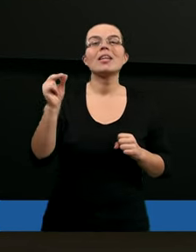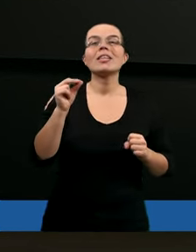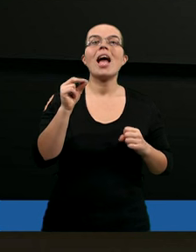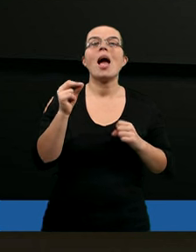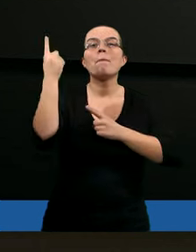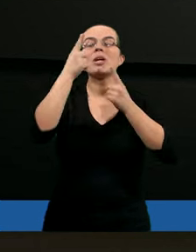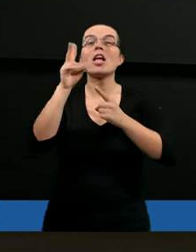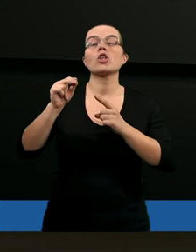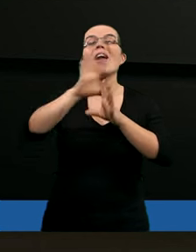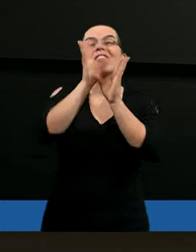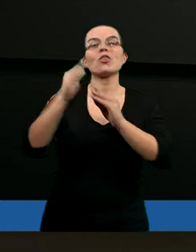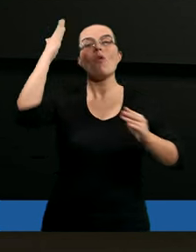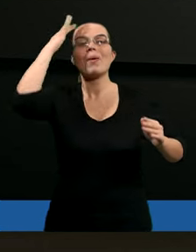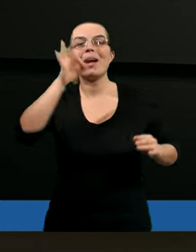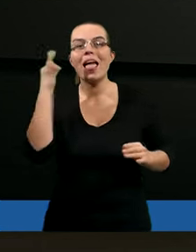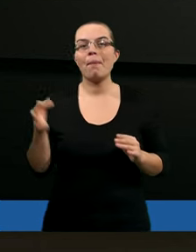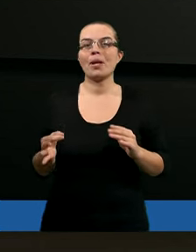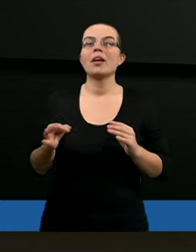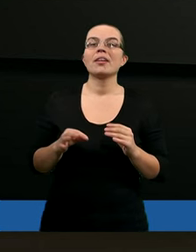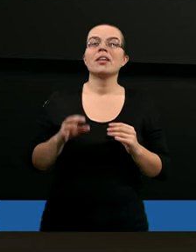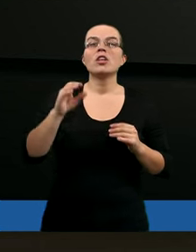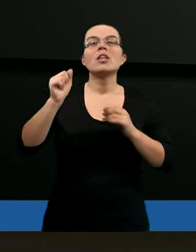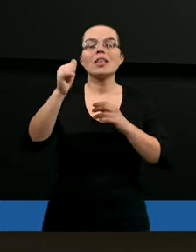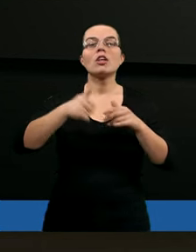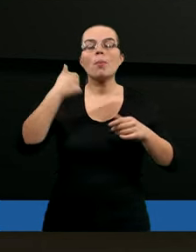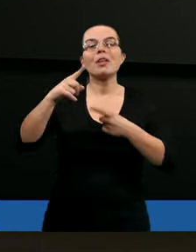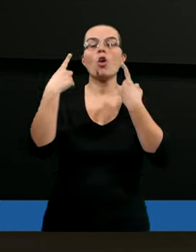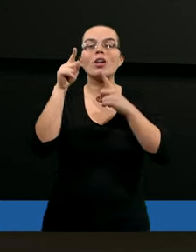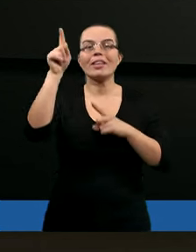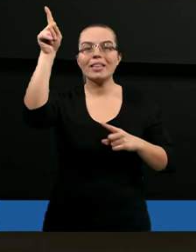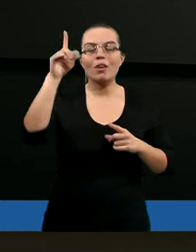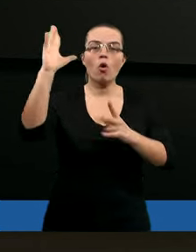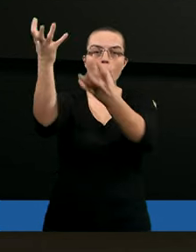rozumiemy w Panu Bogu i żeby przede wszystkim właśnie prosić Jego, aby